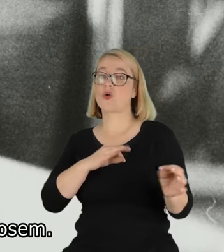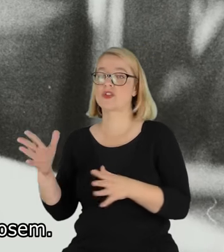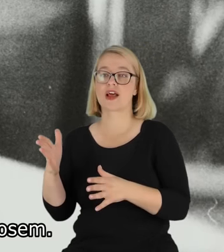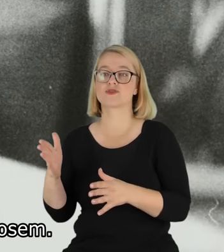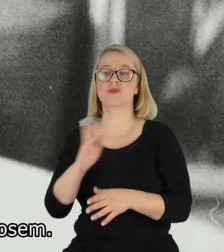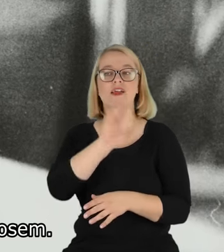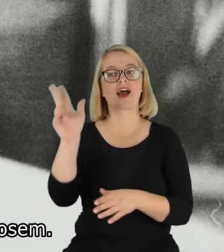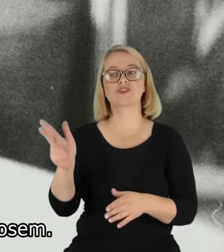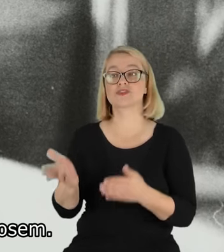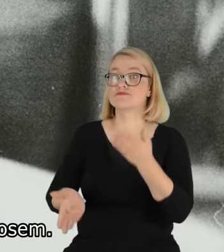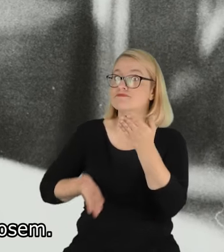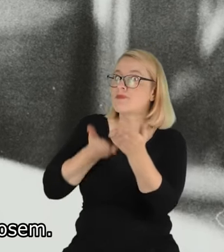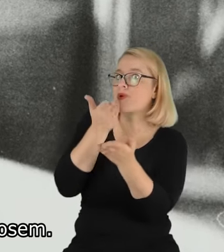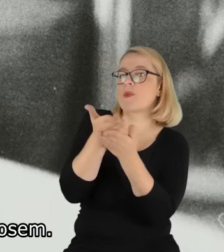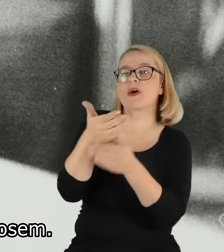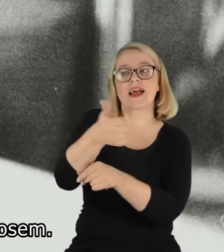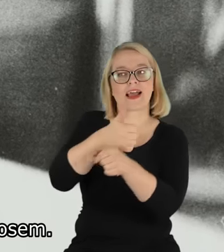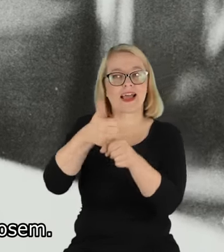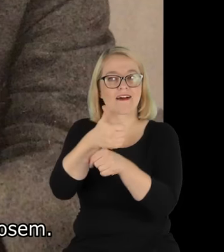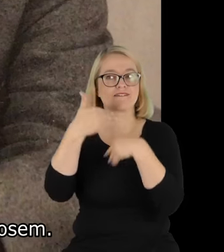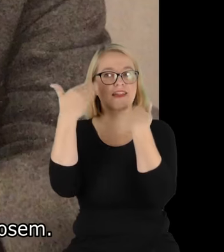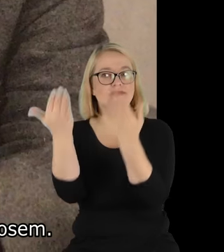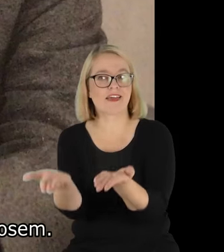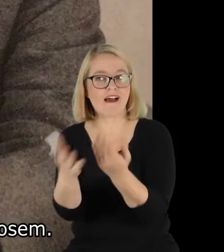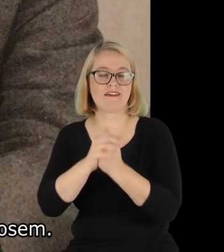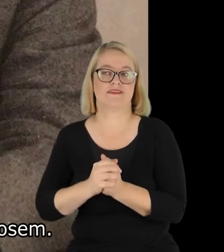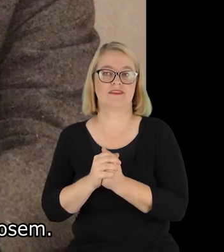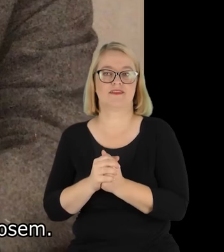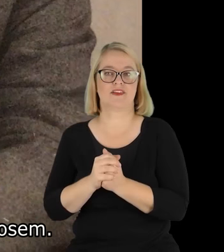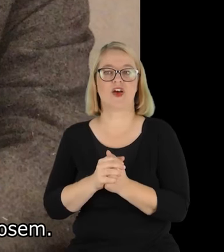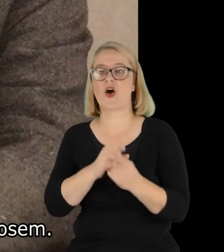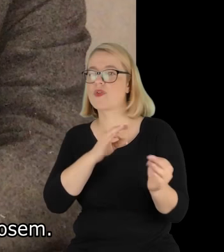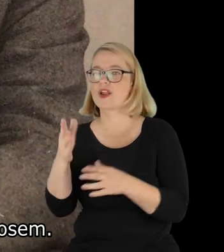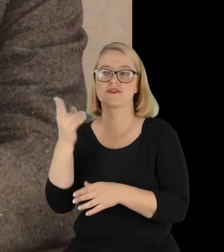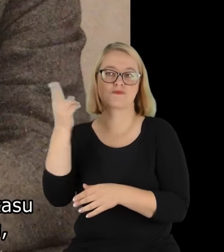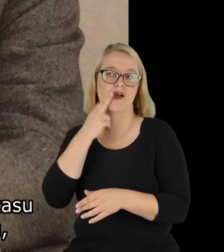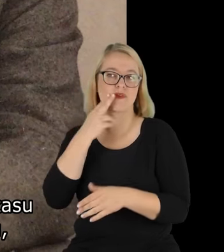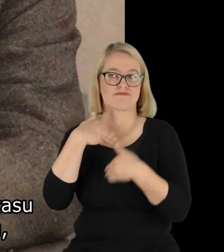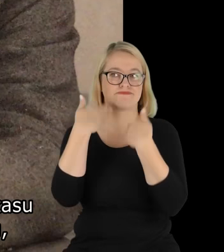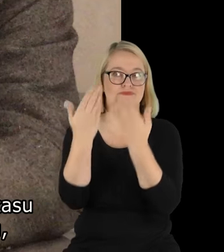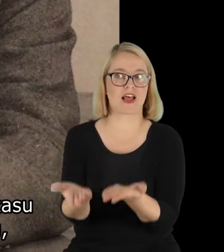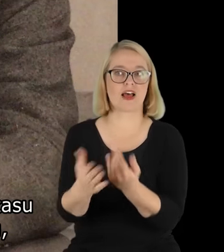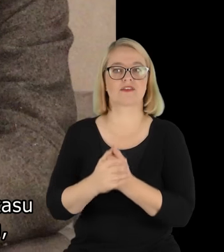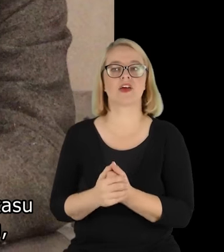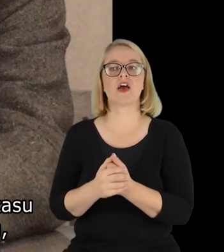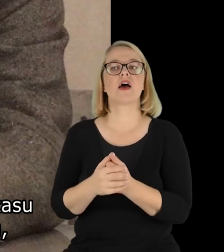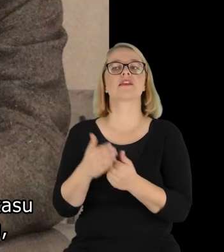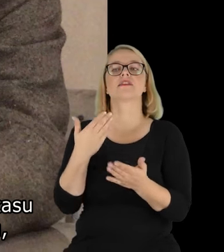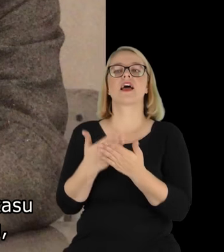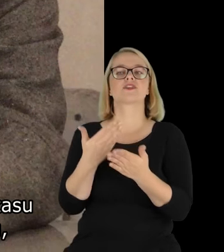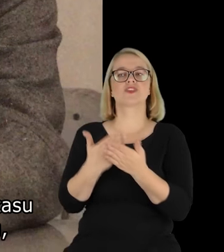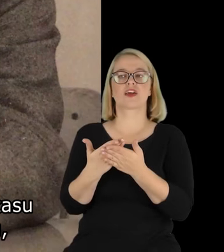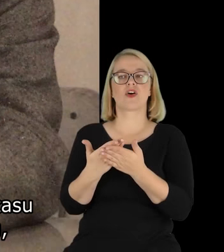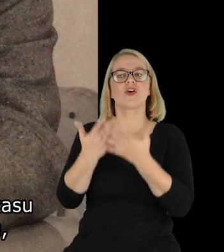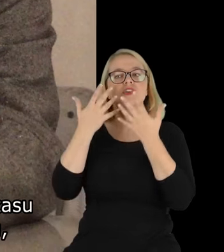był od razu częstowany tąże kawą i częstowany papierosem. Chodziło o to, żeby